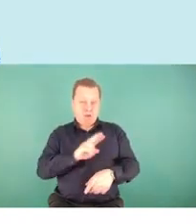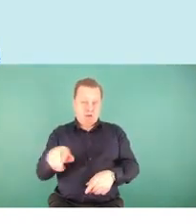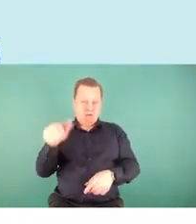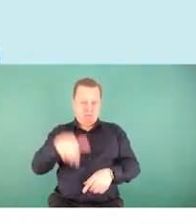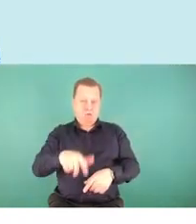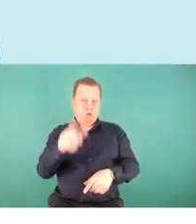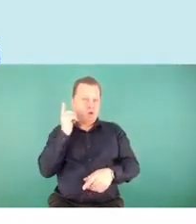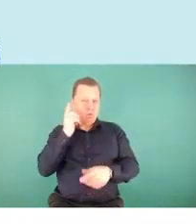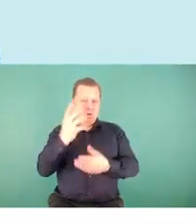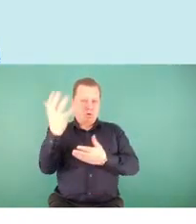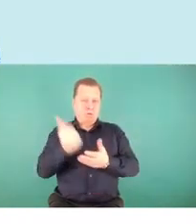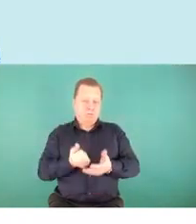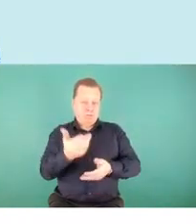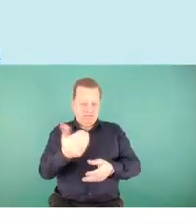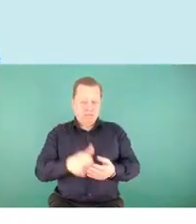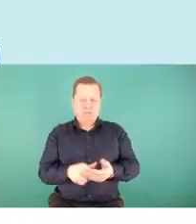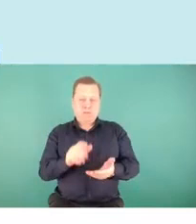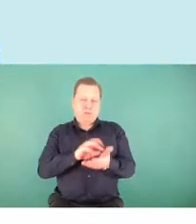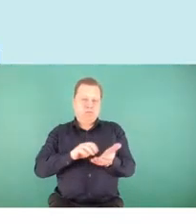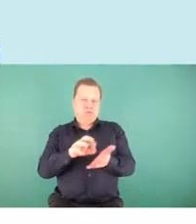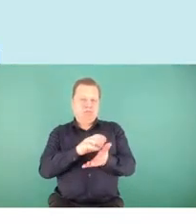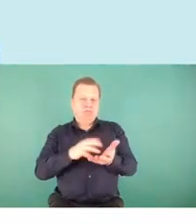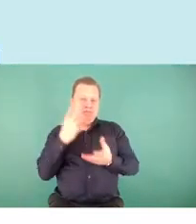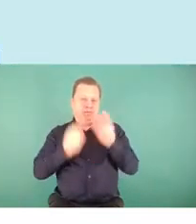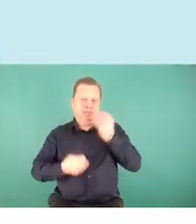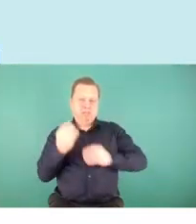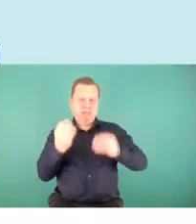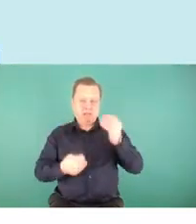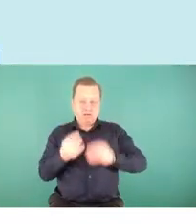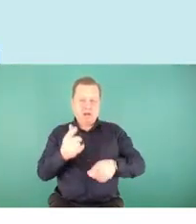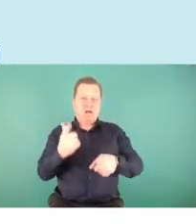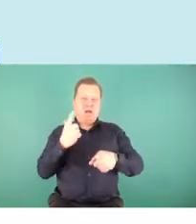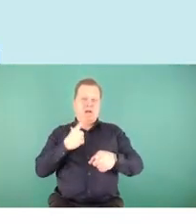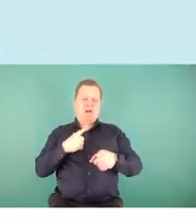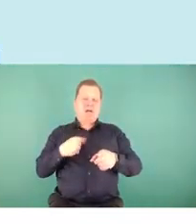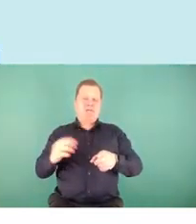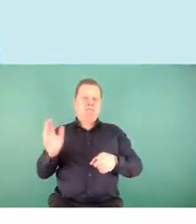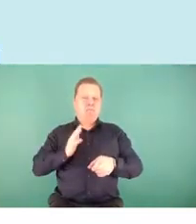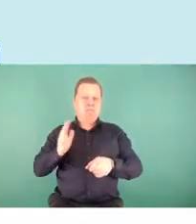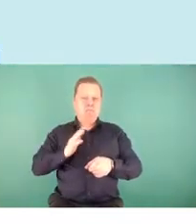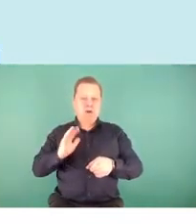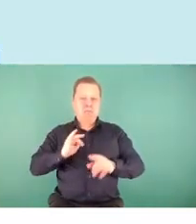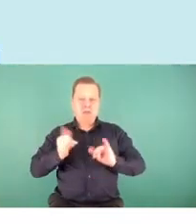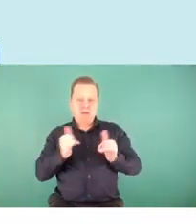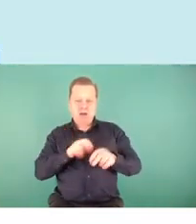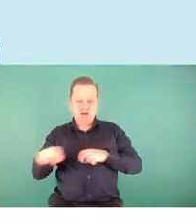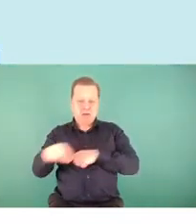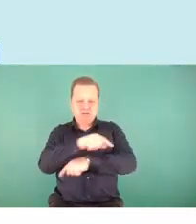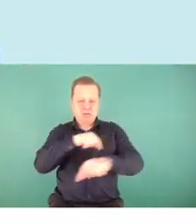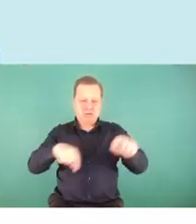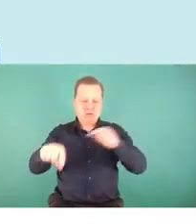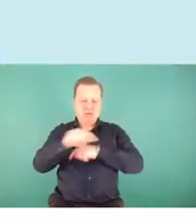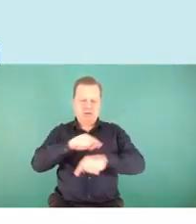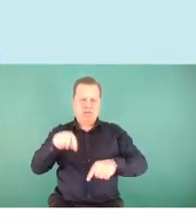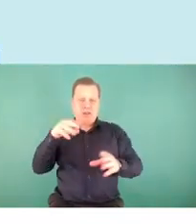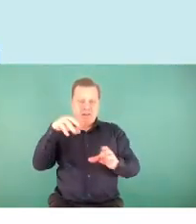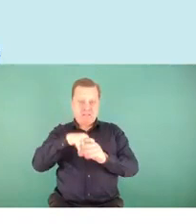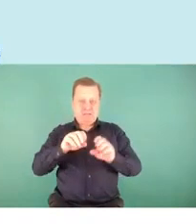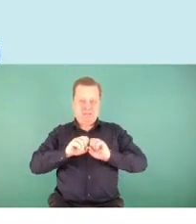telefon komórkowy i właśnie poprzez zabawę poznawać zasady bezpiecznego przemieszczania się na terenach kolejowych,